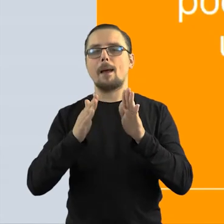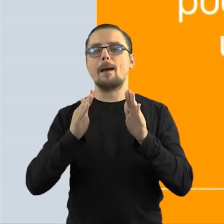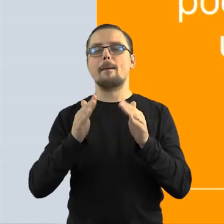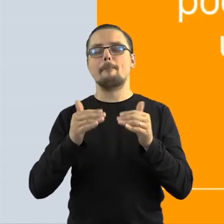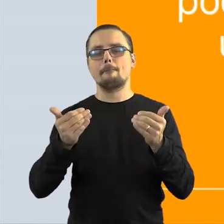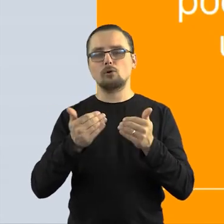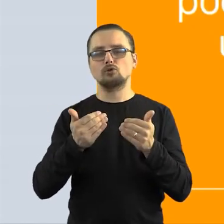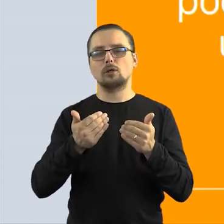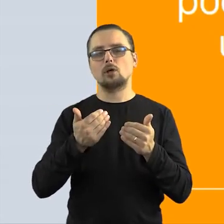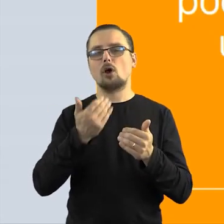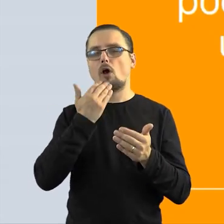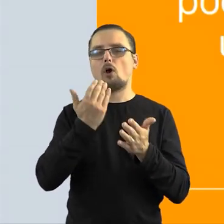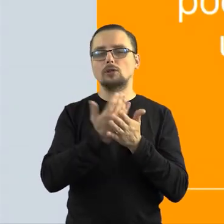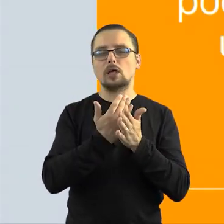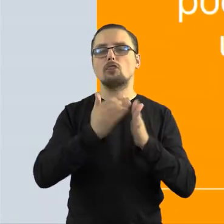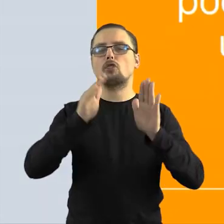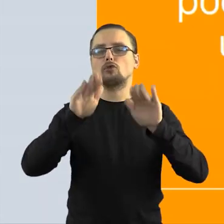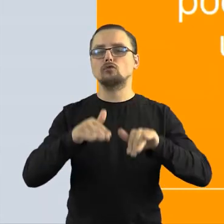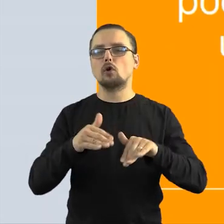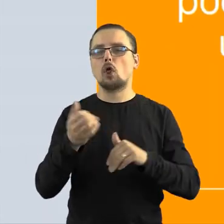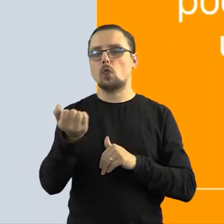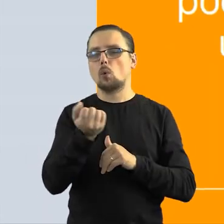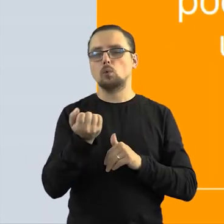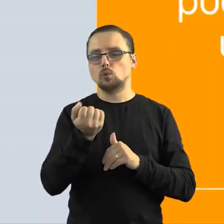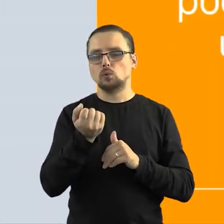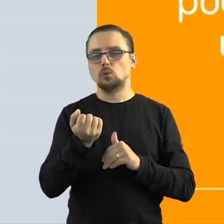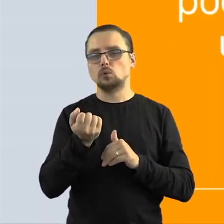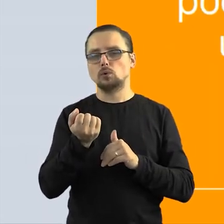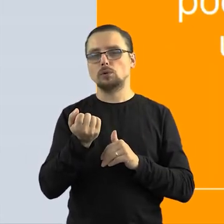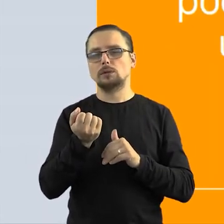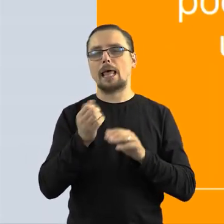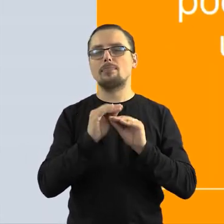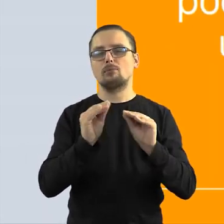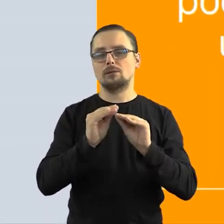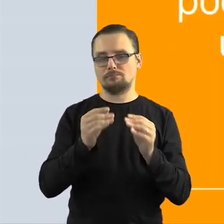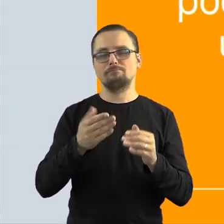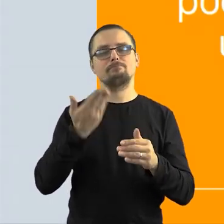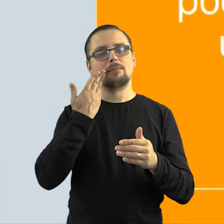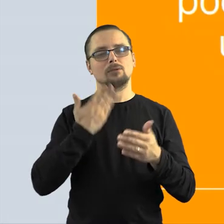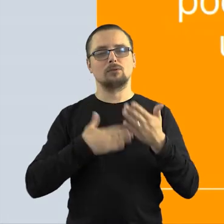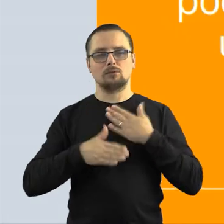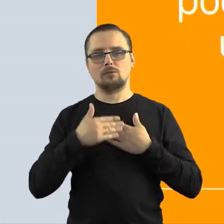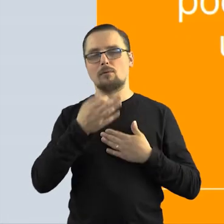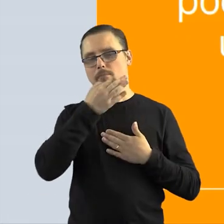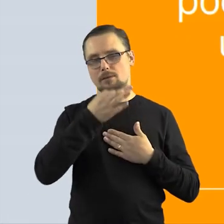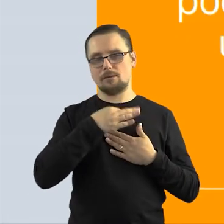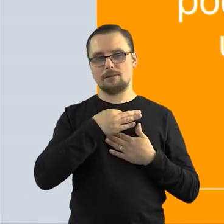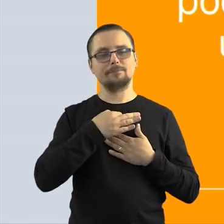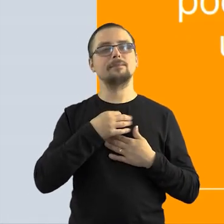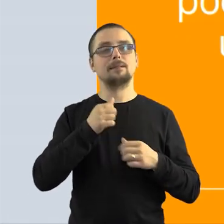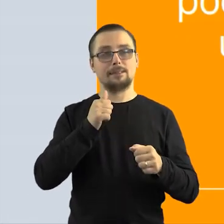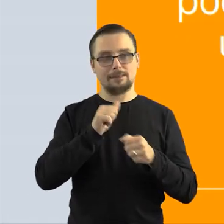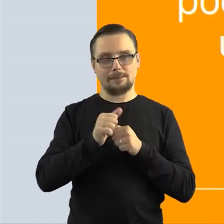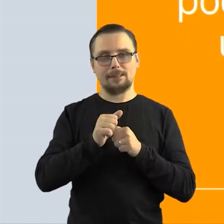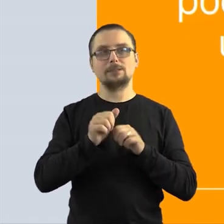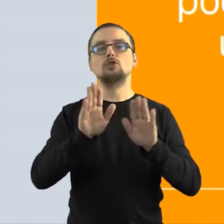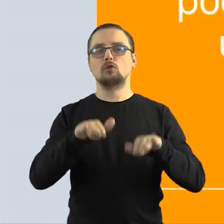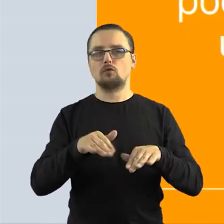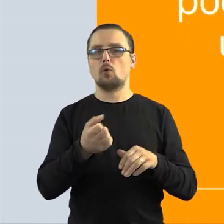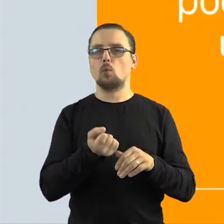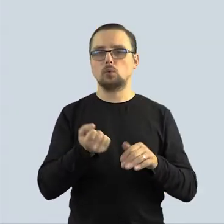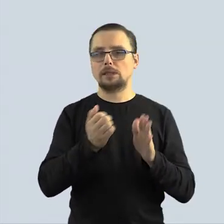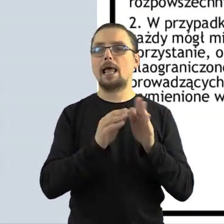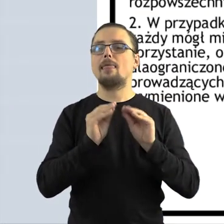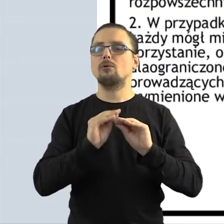Znowu bardzo mnie cieszy to pytanie, ponieważ Państwo zdają sobie sprawę, że jest coś takiego jak dozwolony użytek edukacyjny, ale niestety tutaj moja